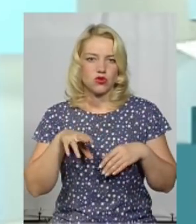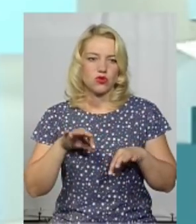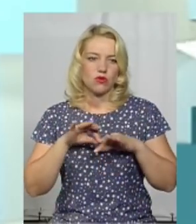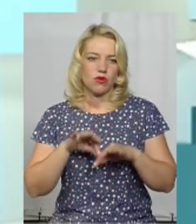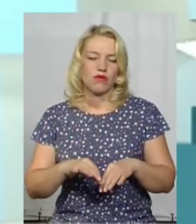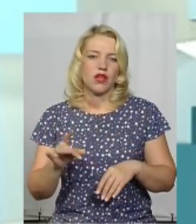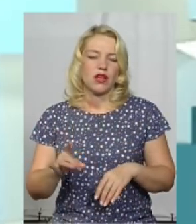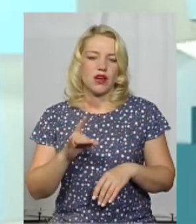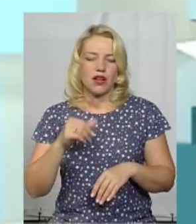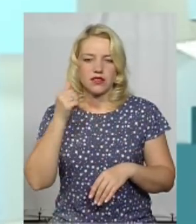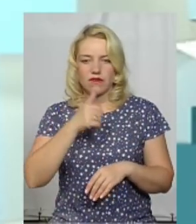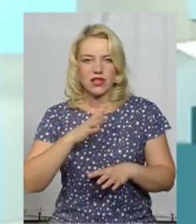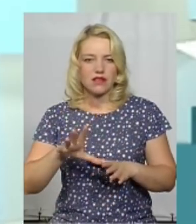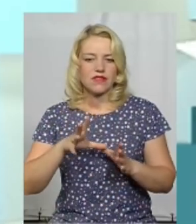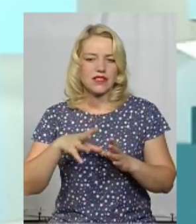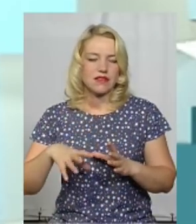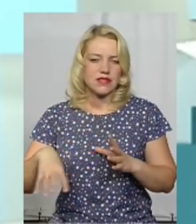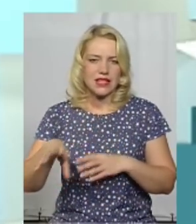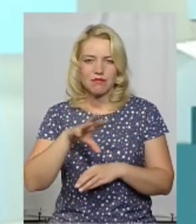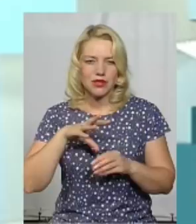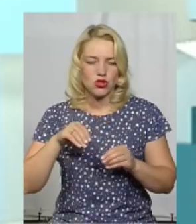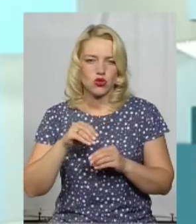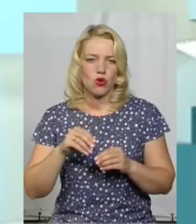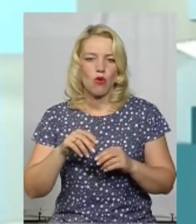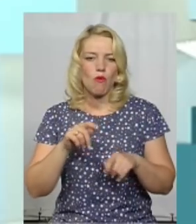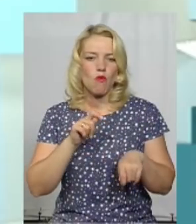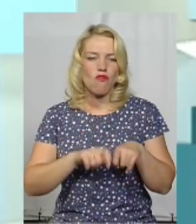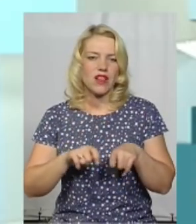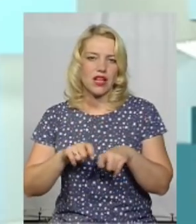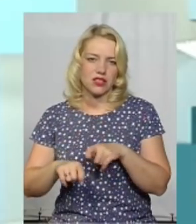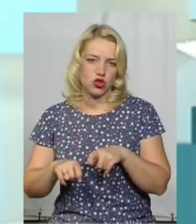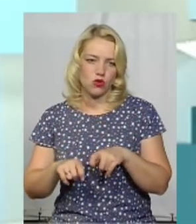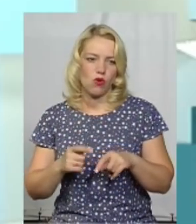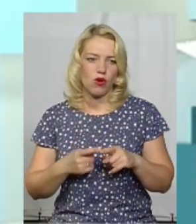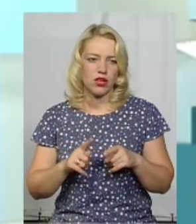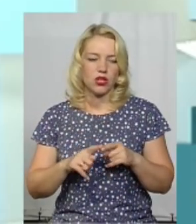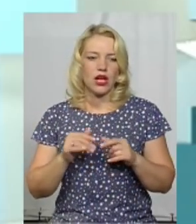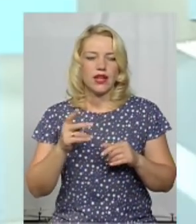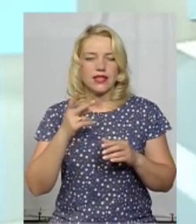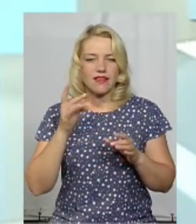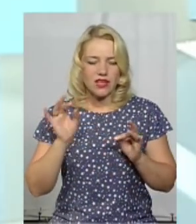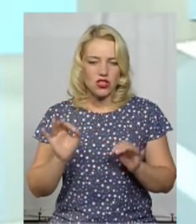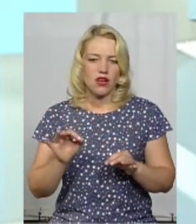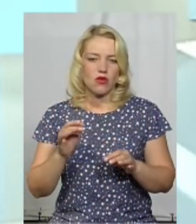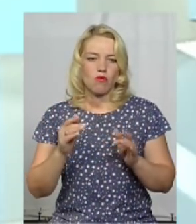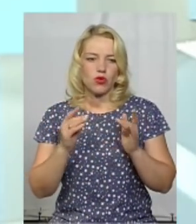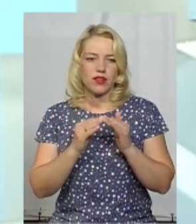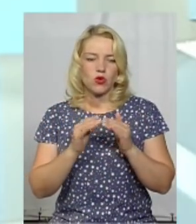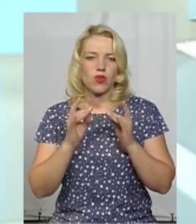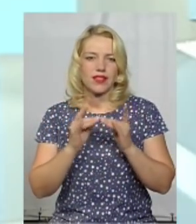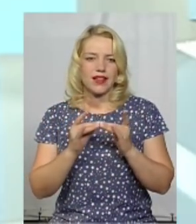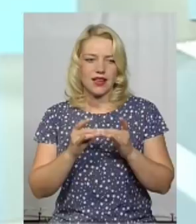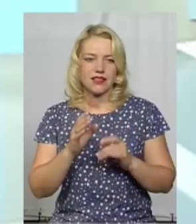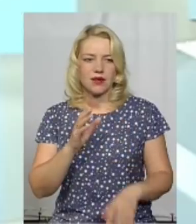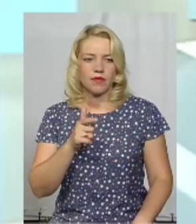раз в рік всебічного профілактичного огляду. Звичайно, бачу, в одному із будинків інтернатів, а саме